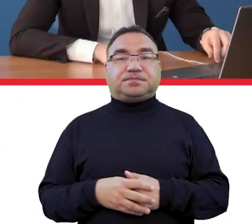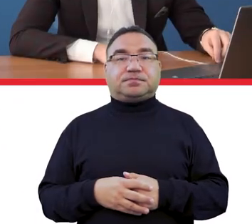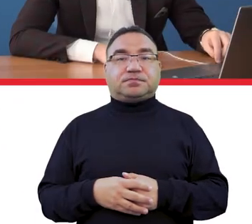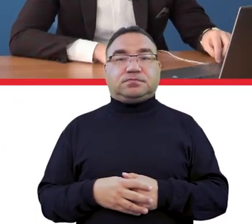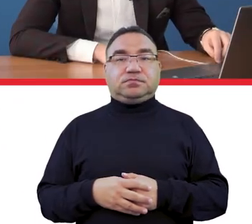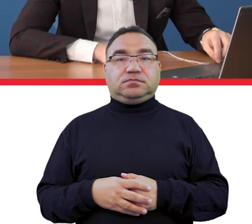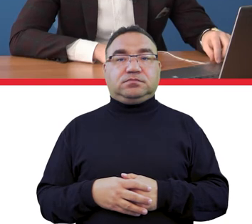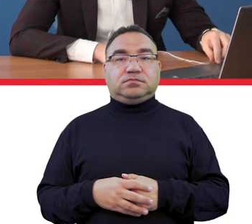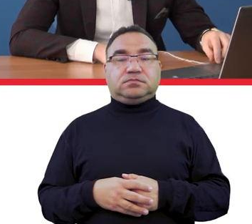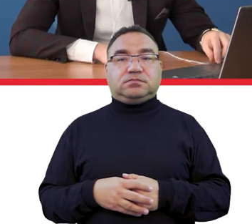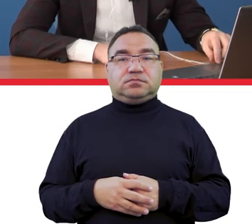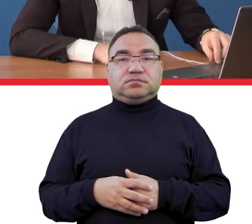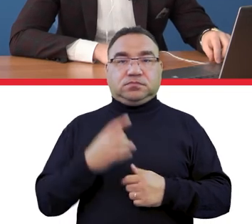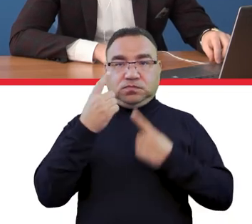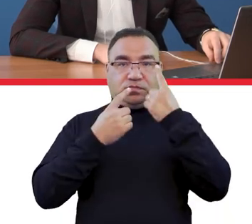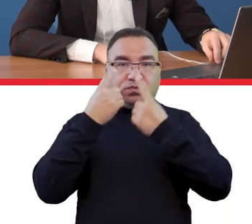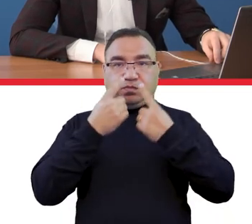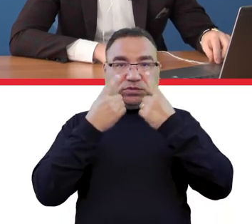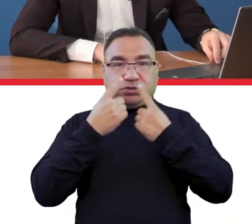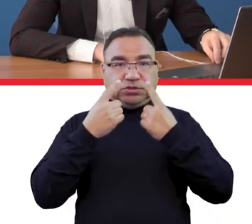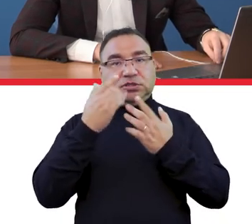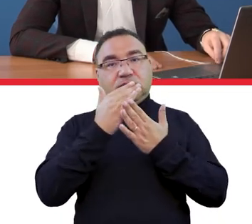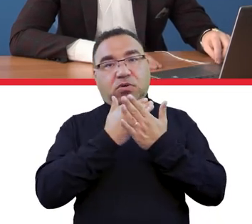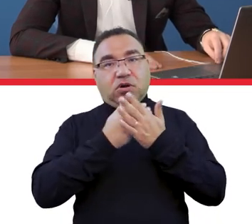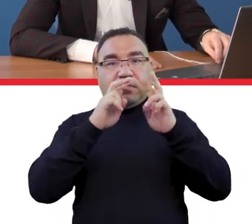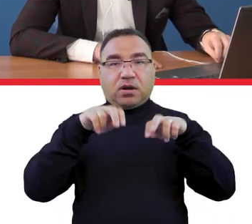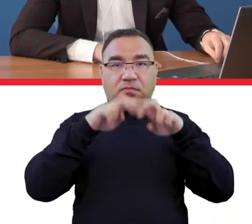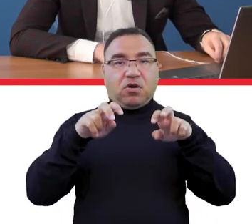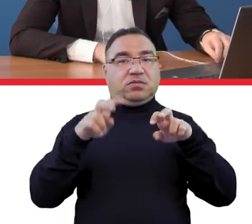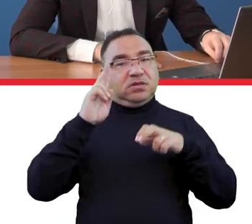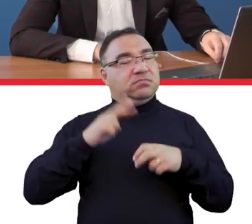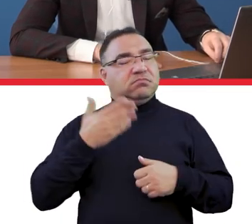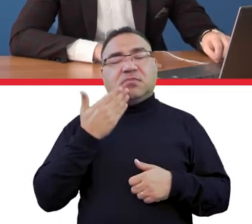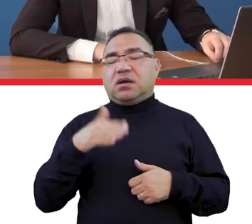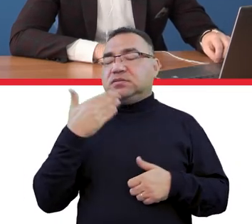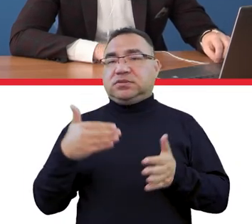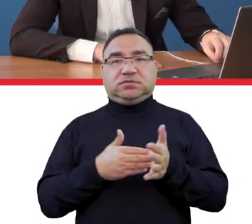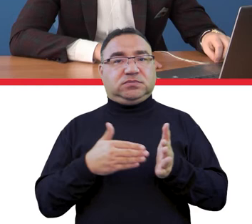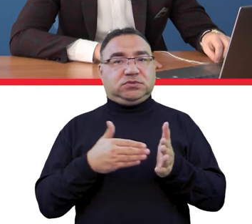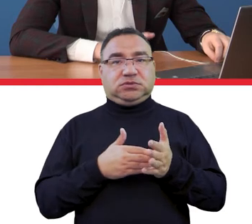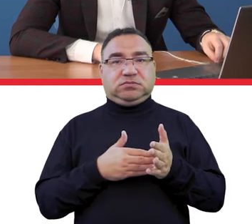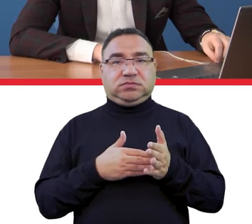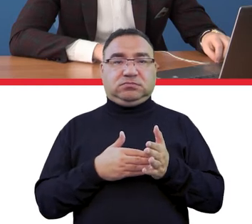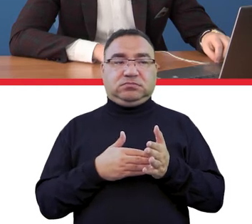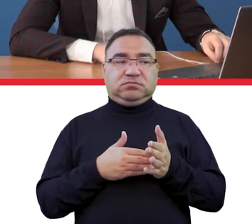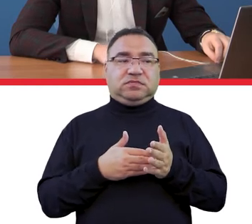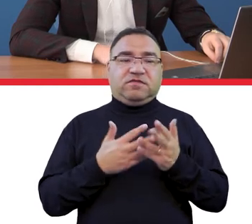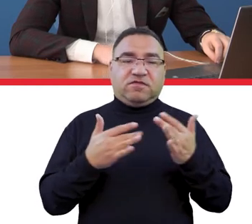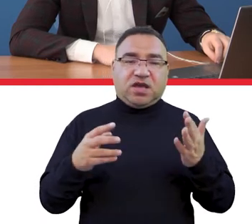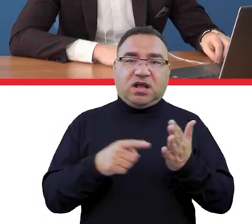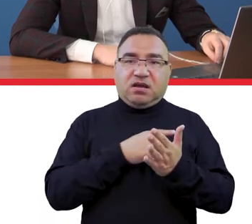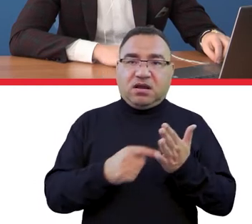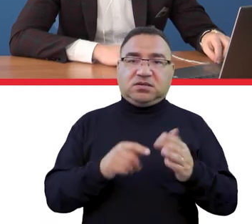Ja myślę, panie ministrze, że taki program remontów akademików jest bardzo potrzebny i dlatego też niejednokrotnie już to